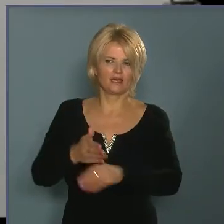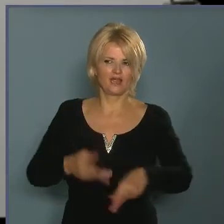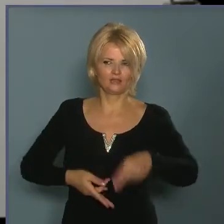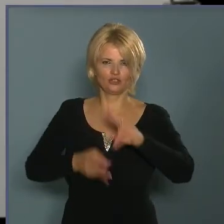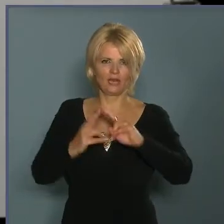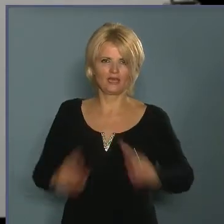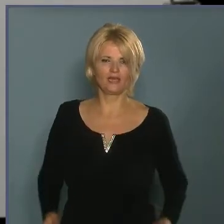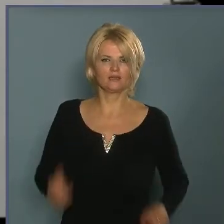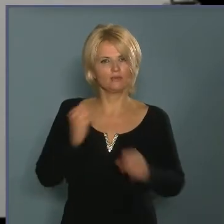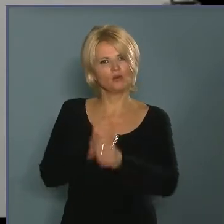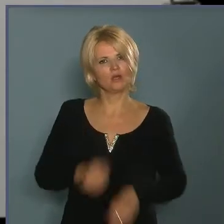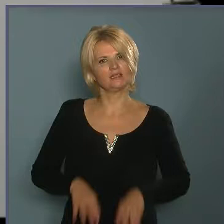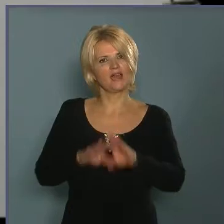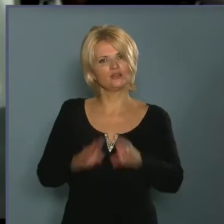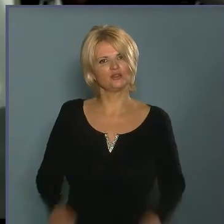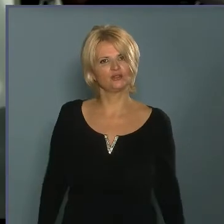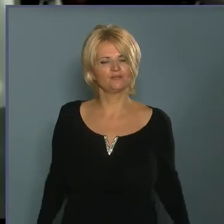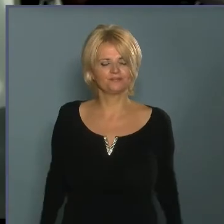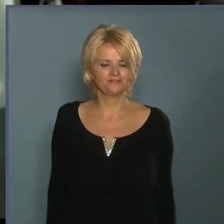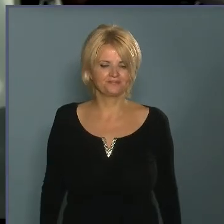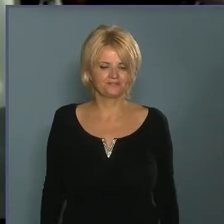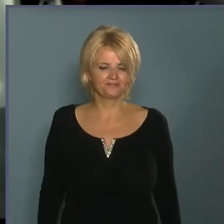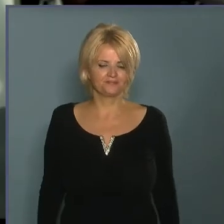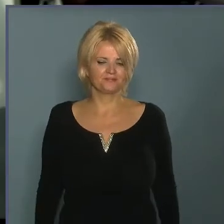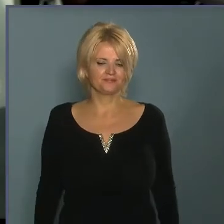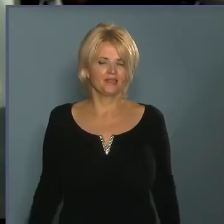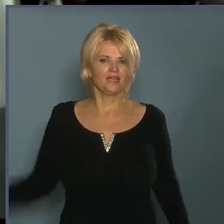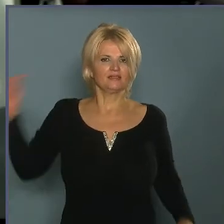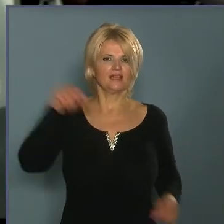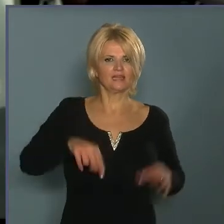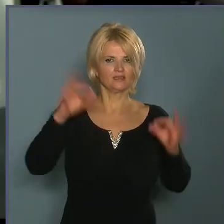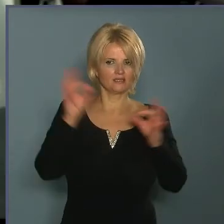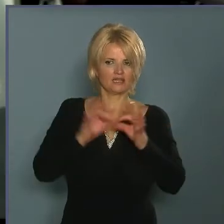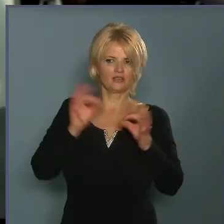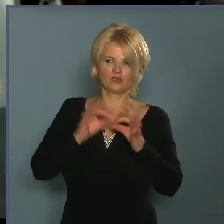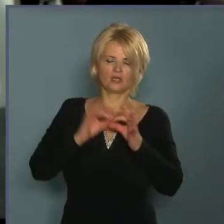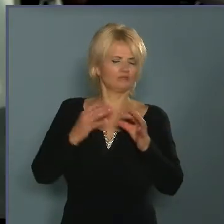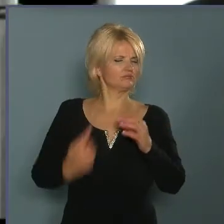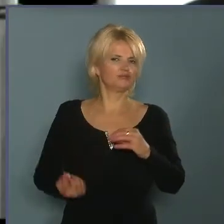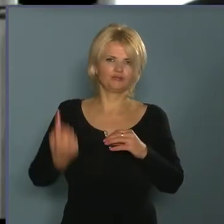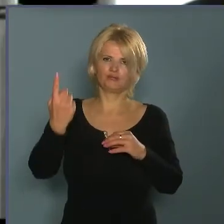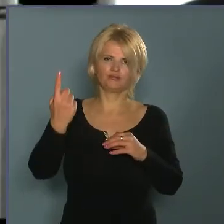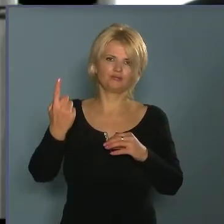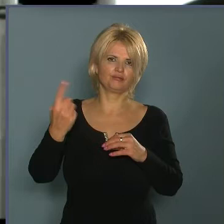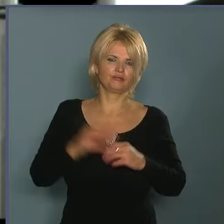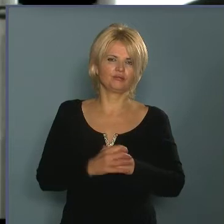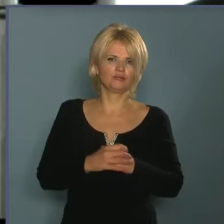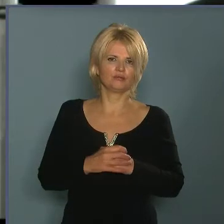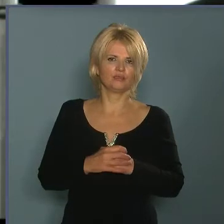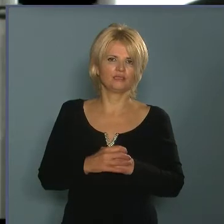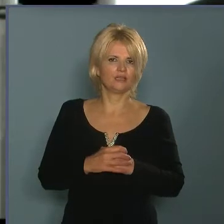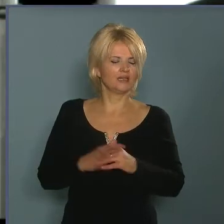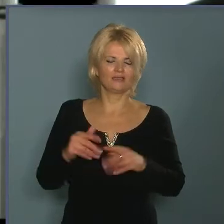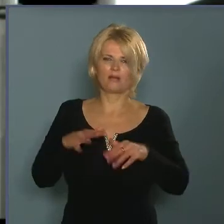jó irányba halad a munkatársaimnál. Ez az eset nyilván kiemelkedett az ártalános,